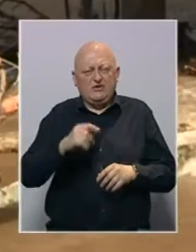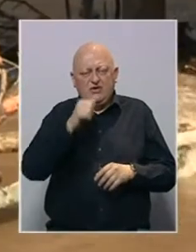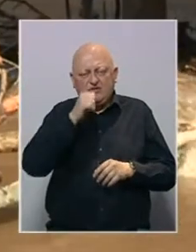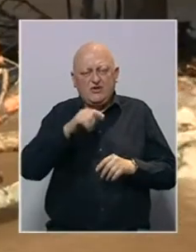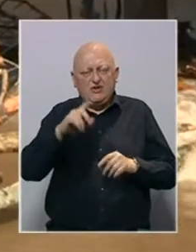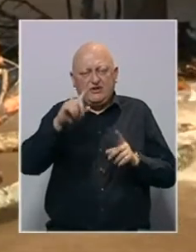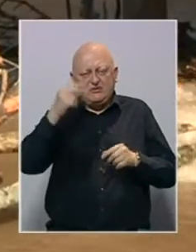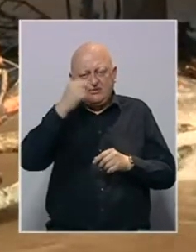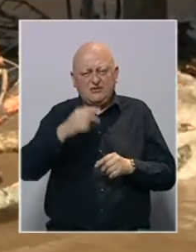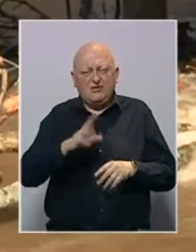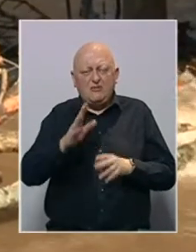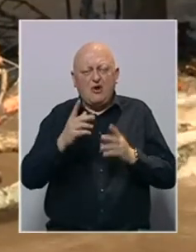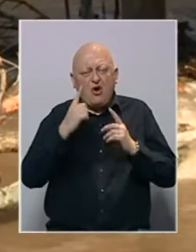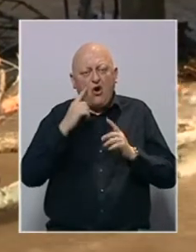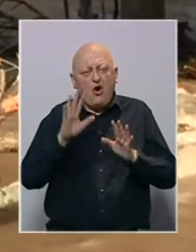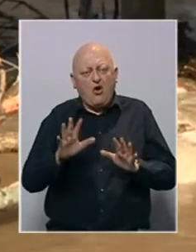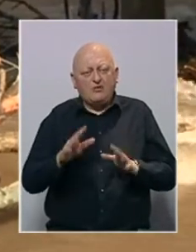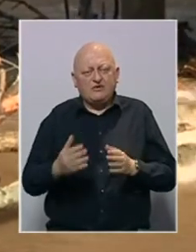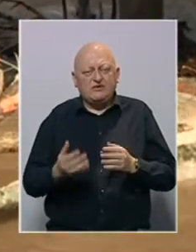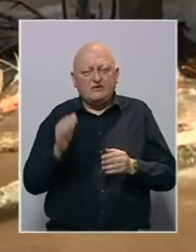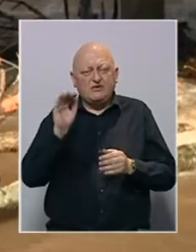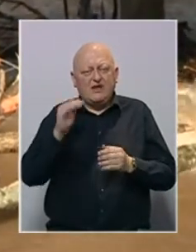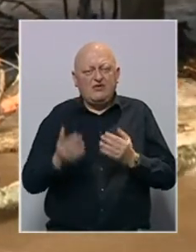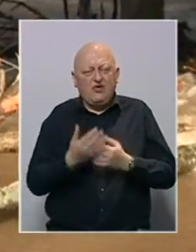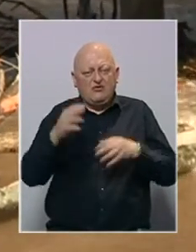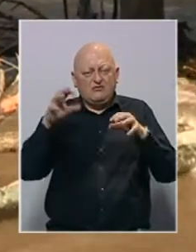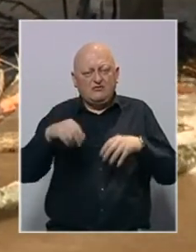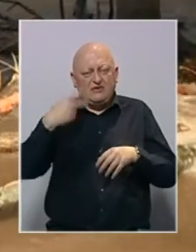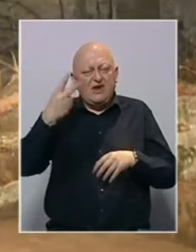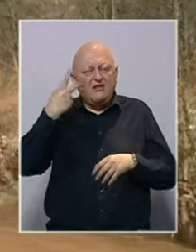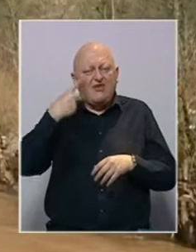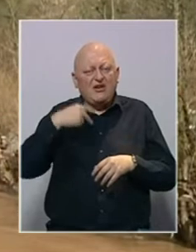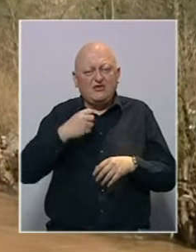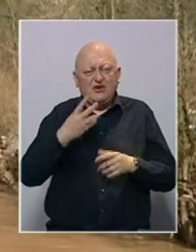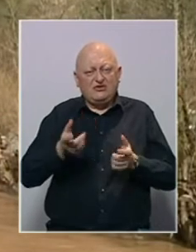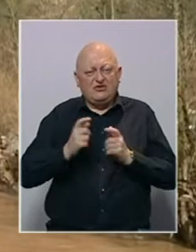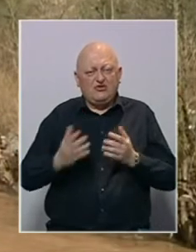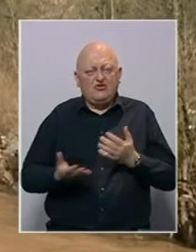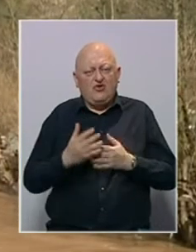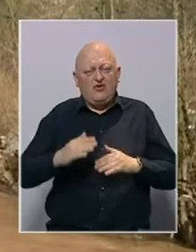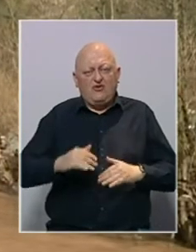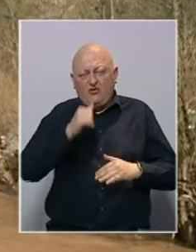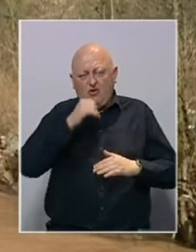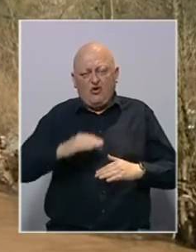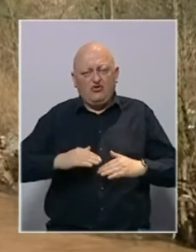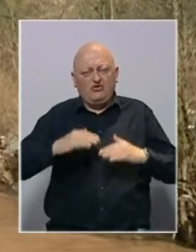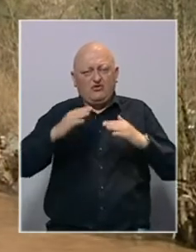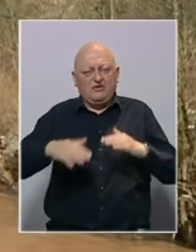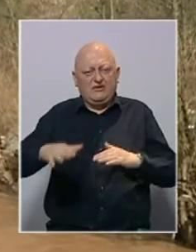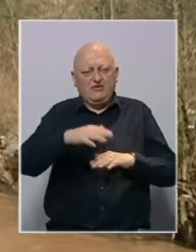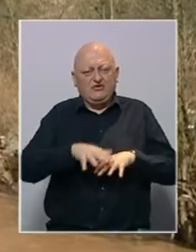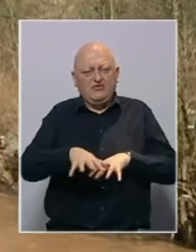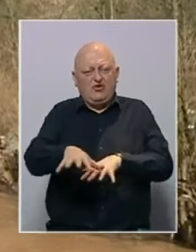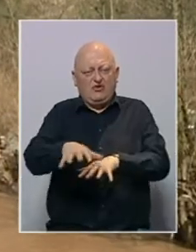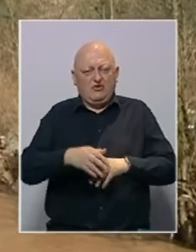građane na dodatni oprez, s obzirom na najavljene količine padavina u naredna dva dana, kada se očekuje novi rast vodostaja na većini vodotoka.